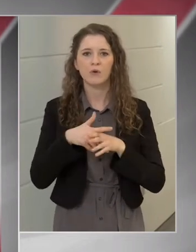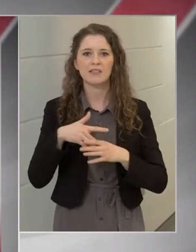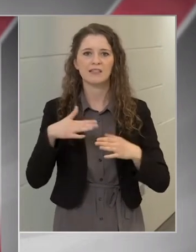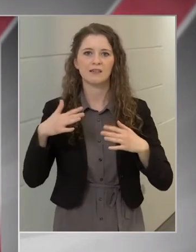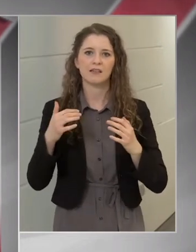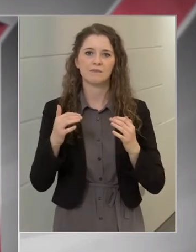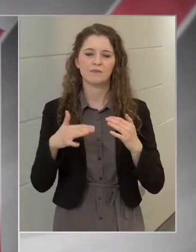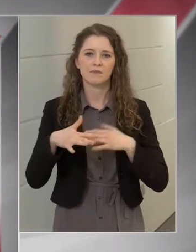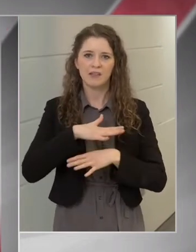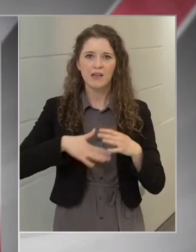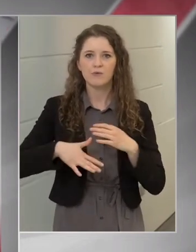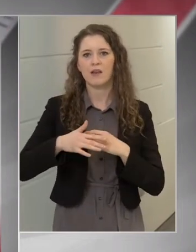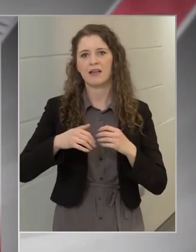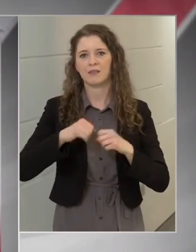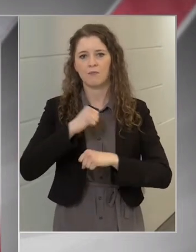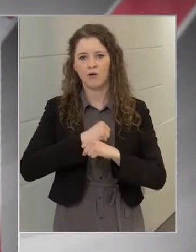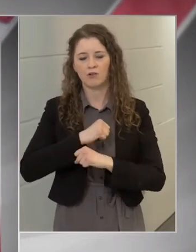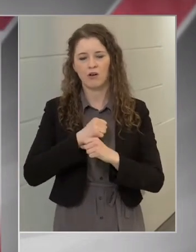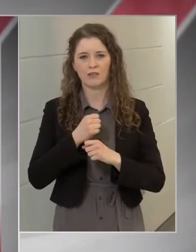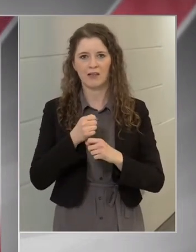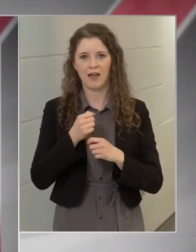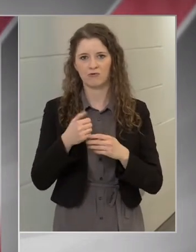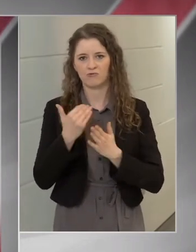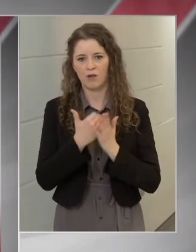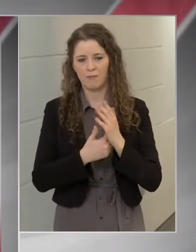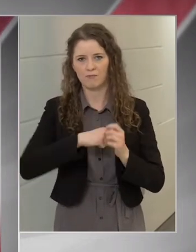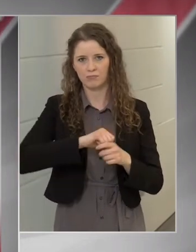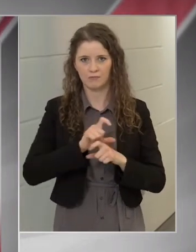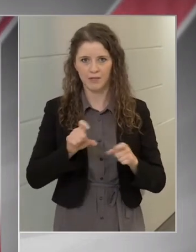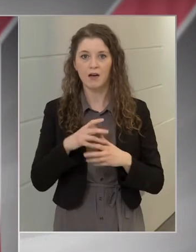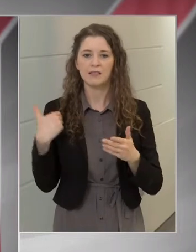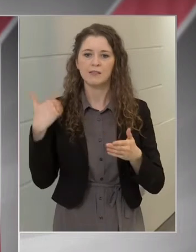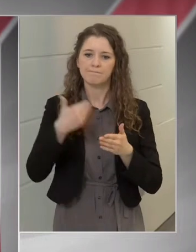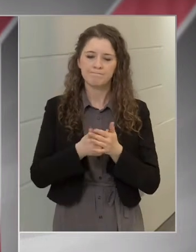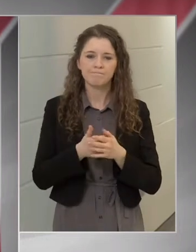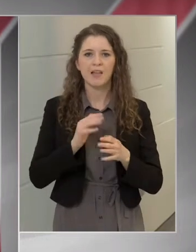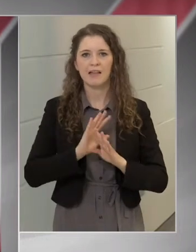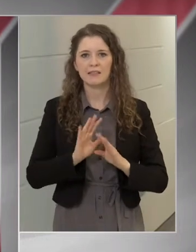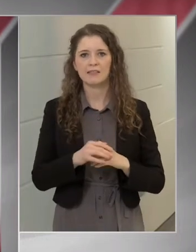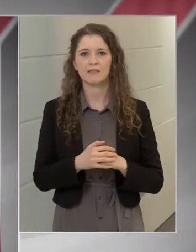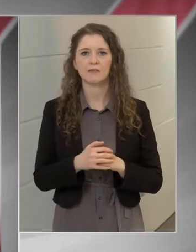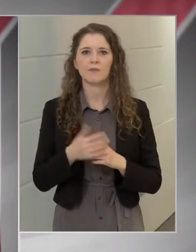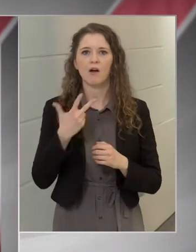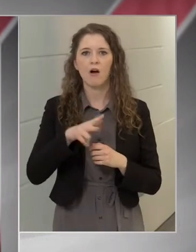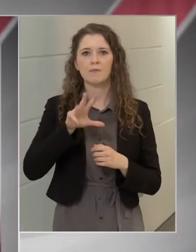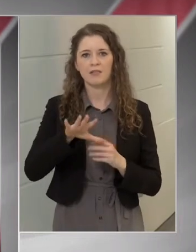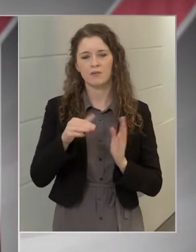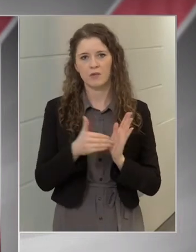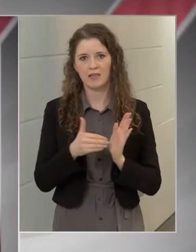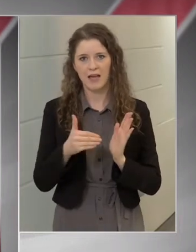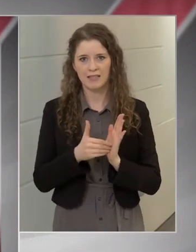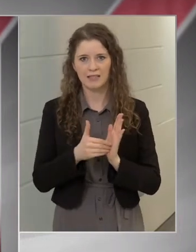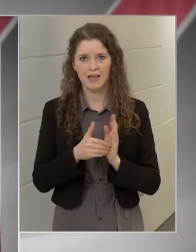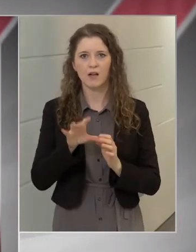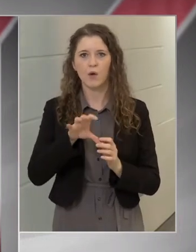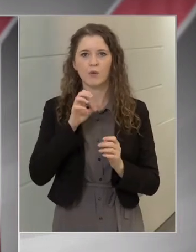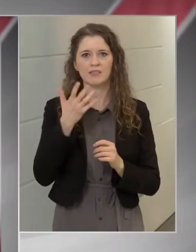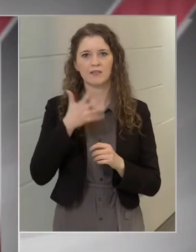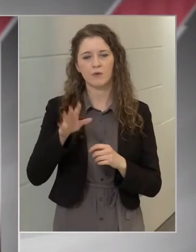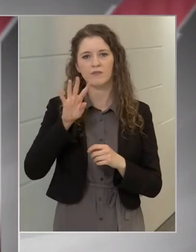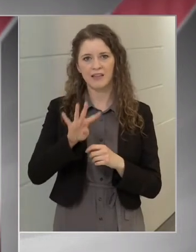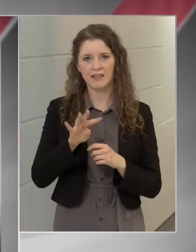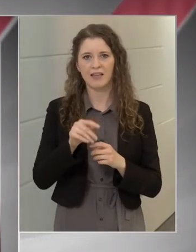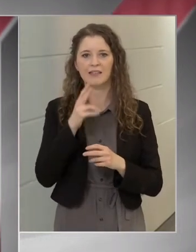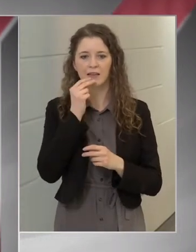vonatkozó rendelkezések megszegése miatt, így összesen a jogszabályhatályba lépése óta 35554